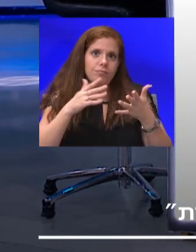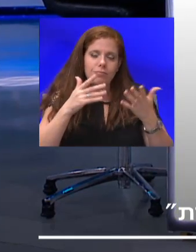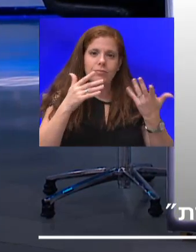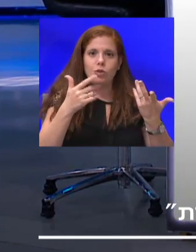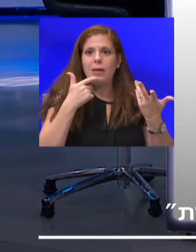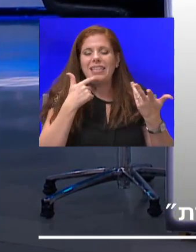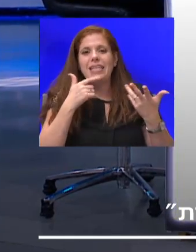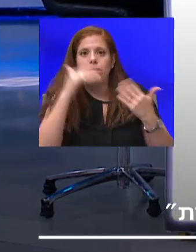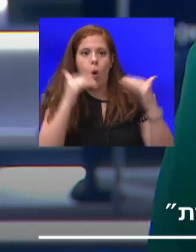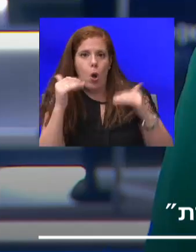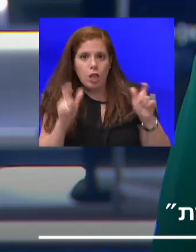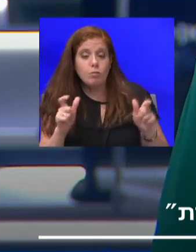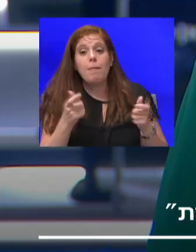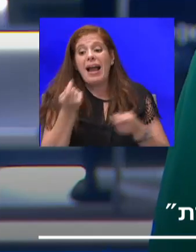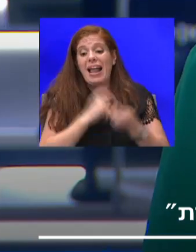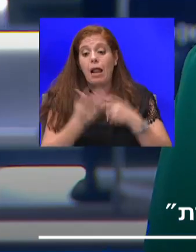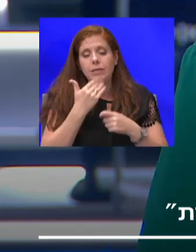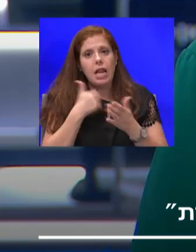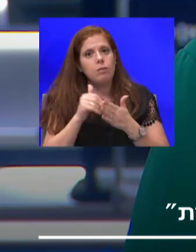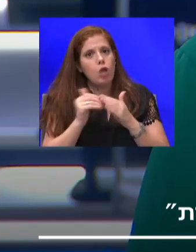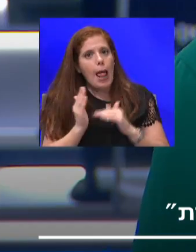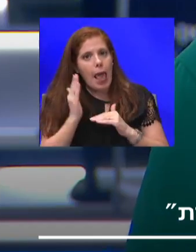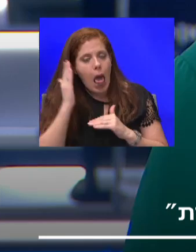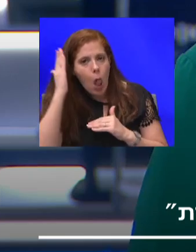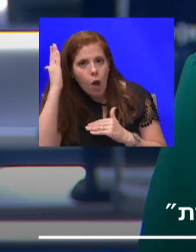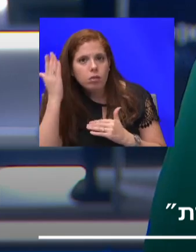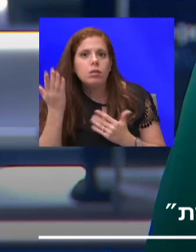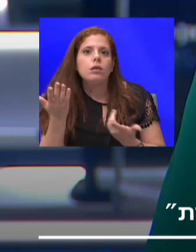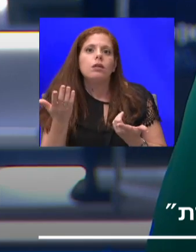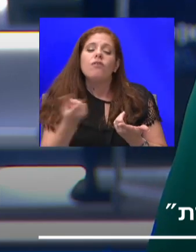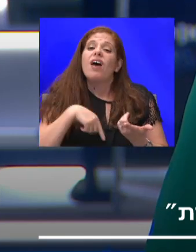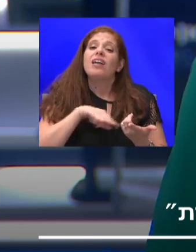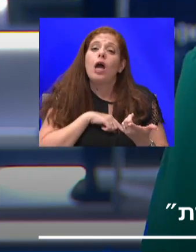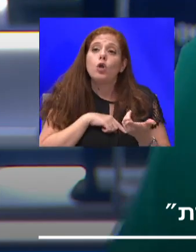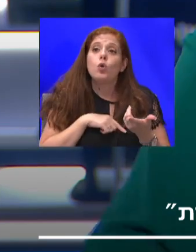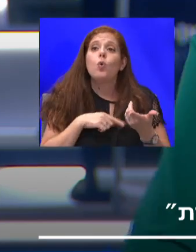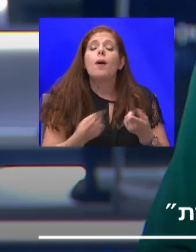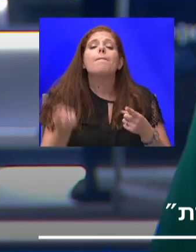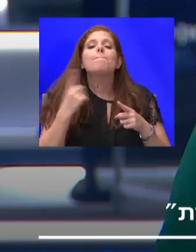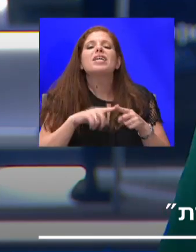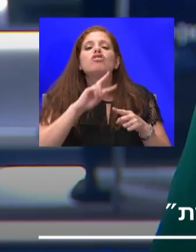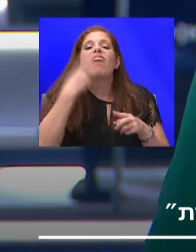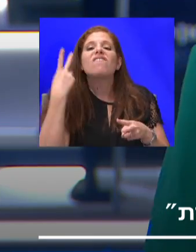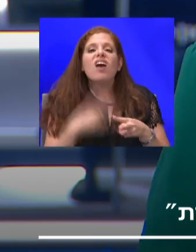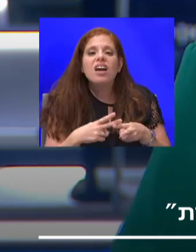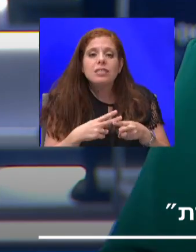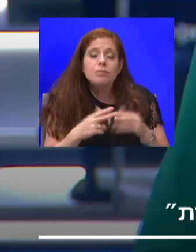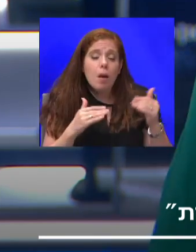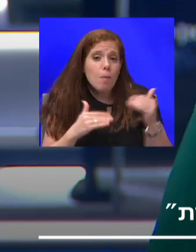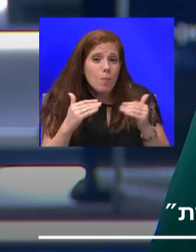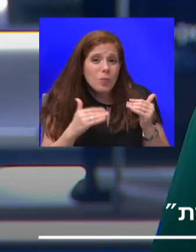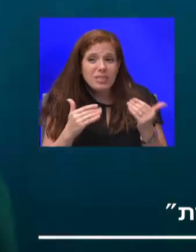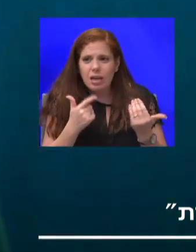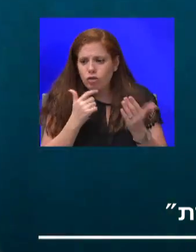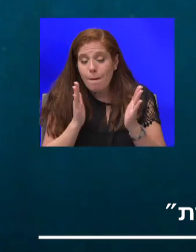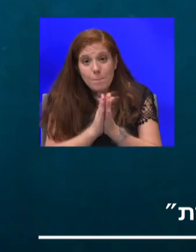ואנחנו בילודה, אנחנו פי שניים וחצי מהמוצע של ה-OECD. כך שהביקוש שלנו יהיה באופן